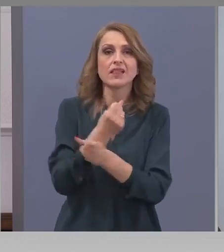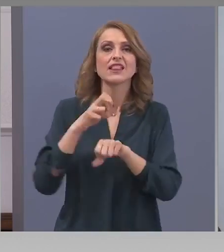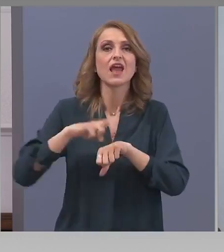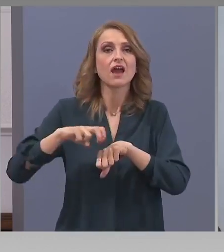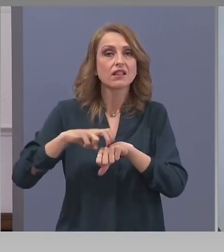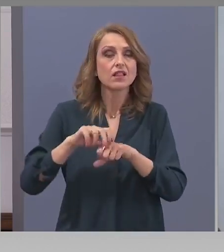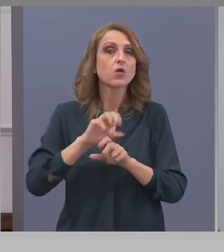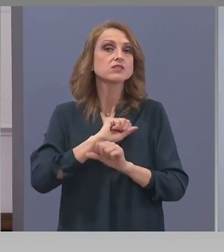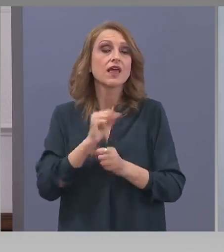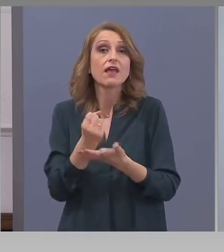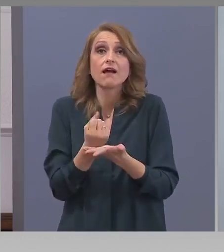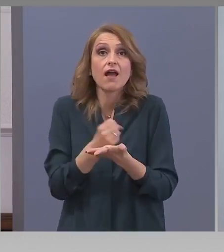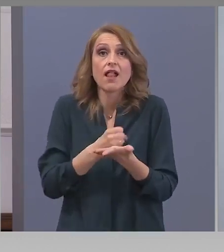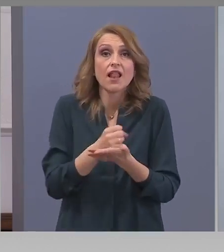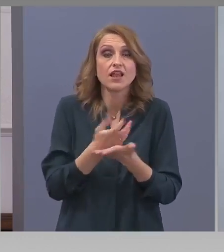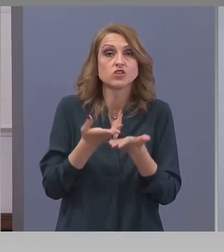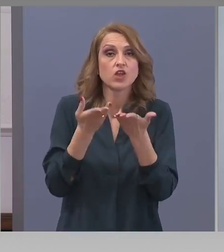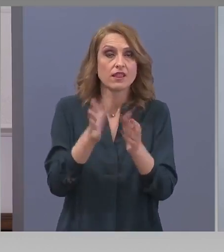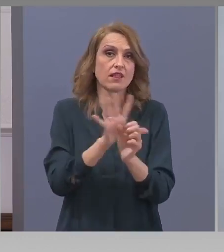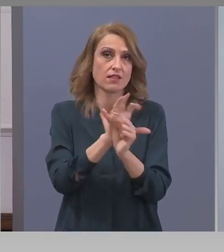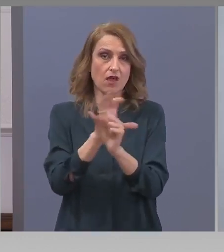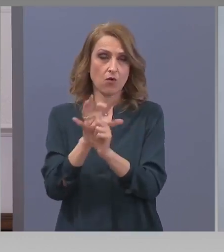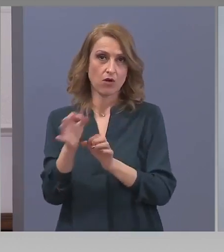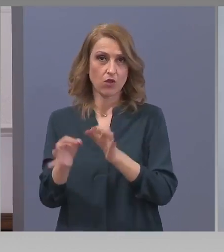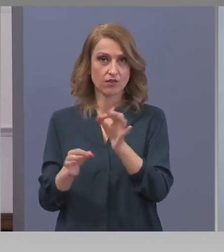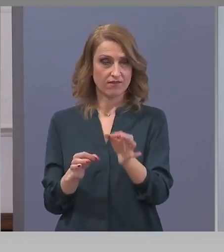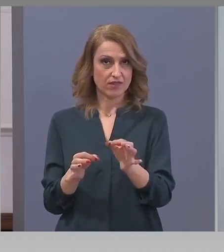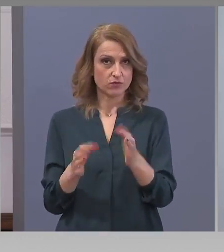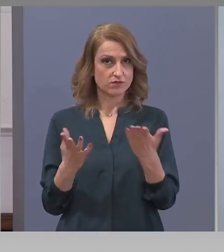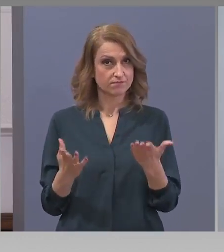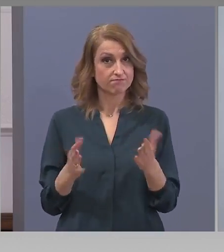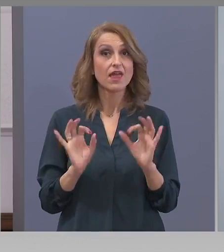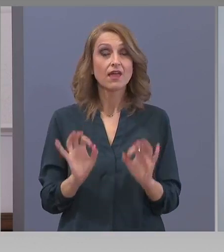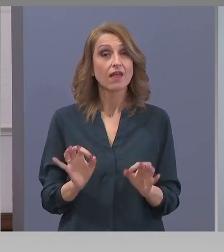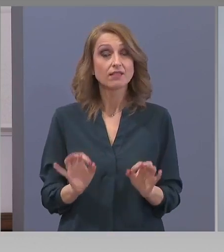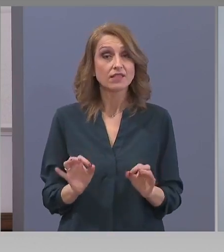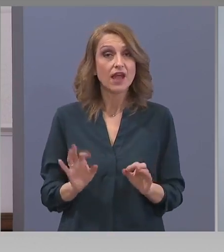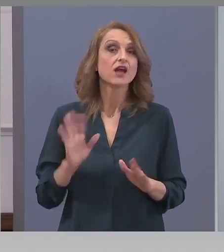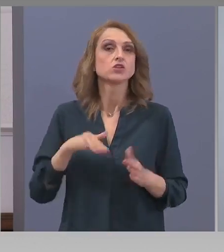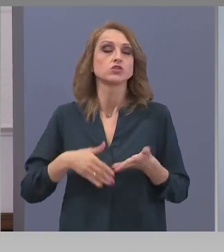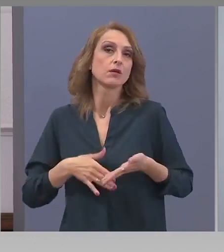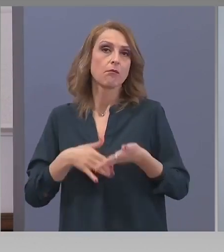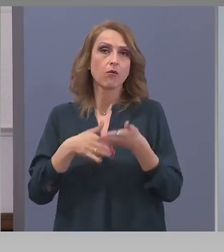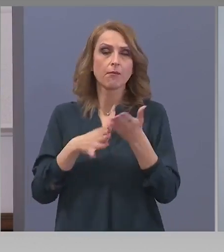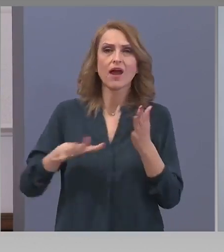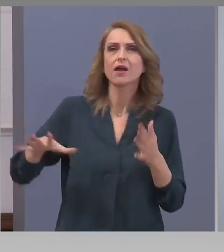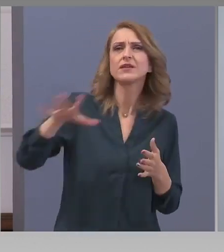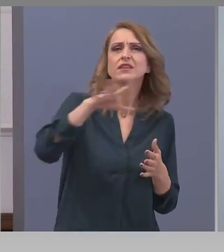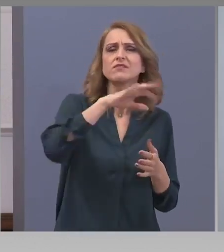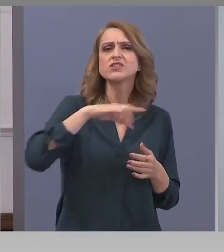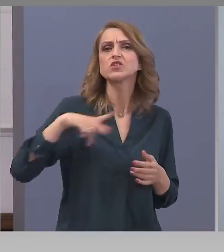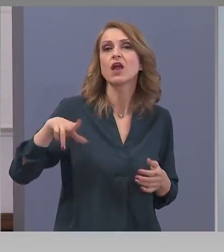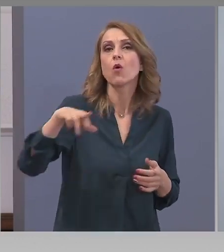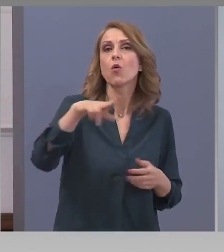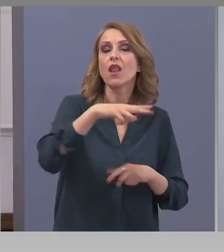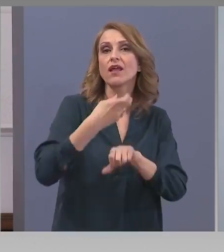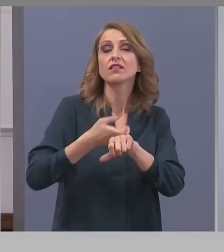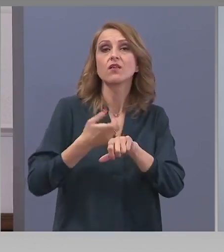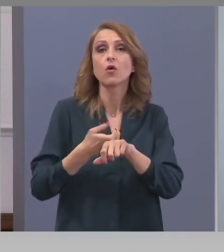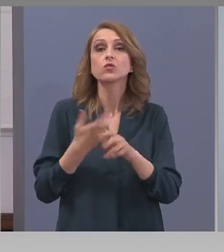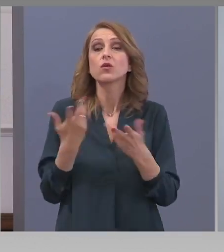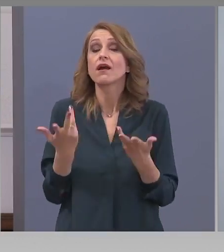и неговите органи осложнения. Така ще бъдем в помощ на колегите от цялата страна диагнозата и лечението на болестта.